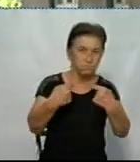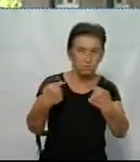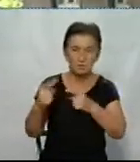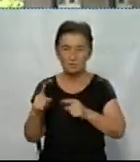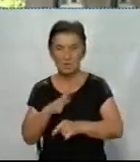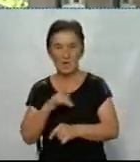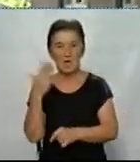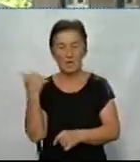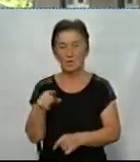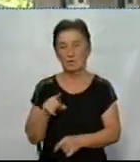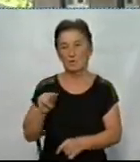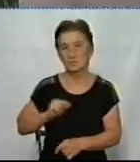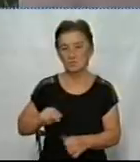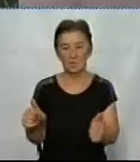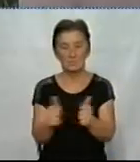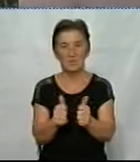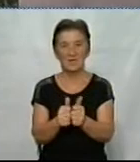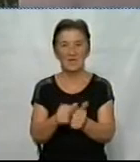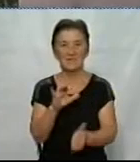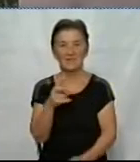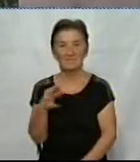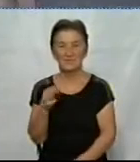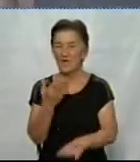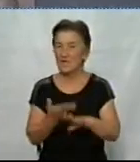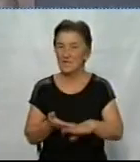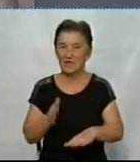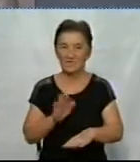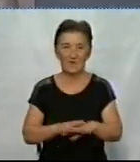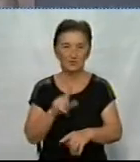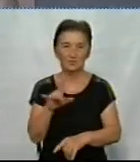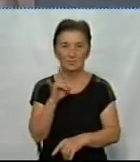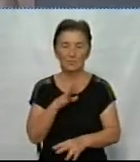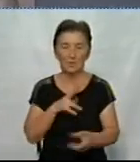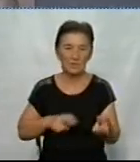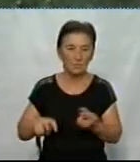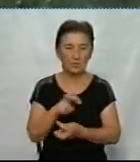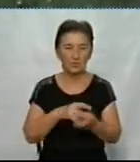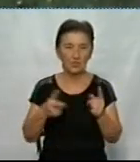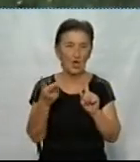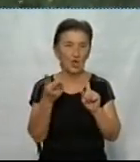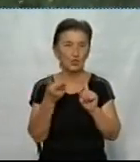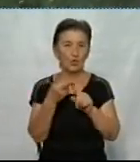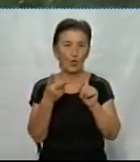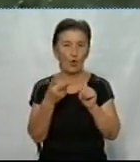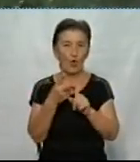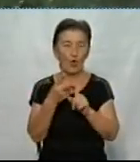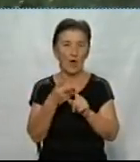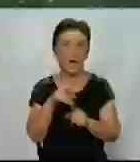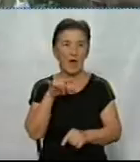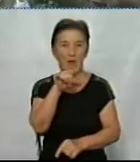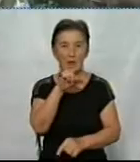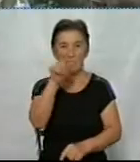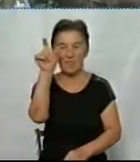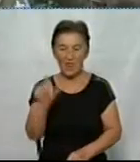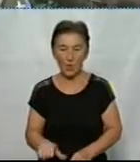працювали біля Слов'янська. Каже, одним із найважчих завдань на службі був пошук другого пілота зі збитого літака у селі Латишеве.